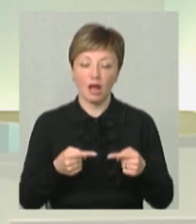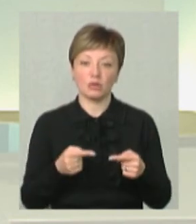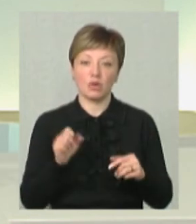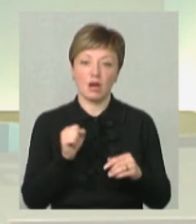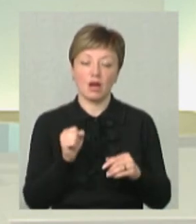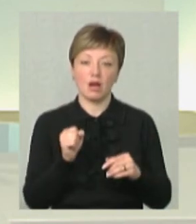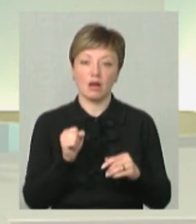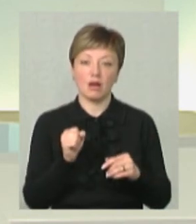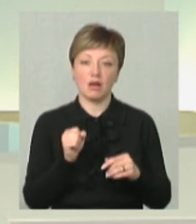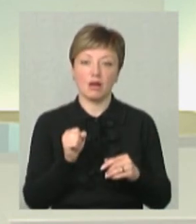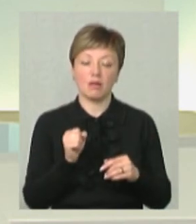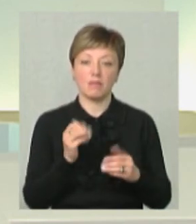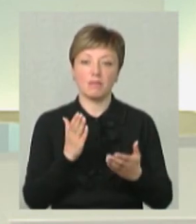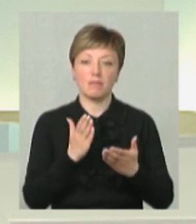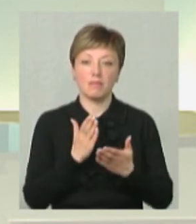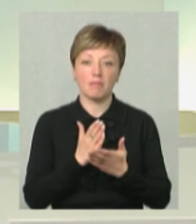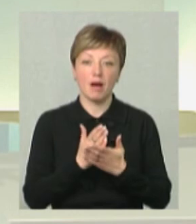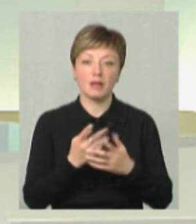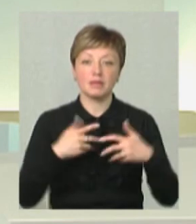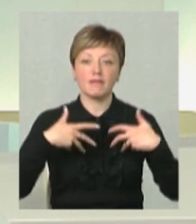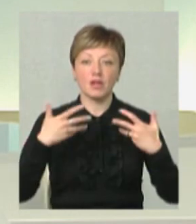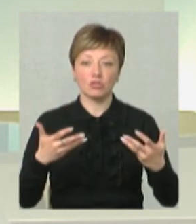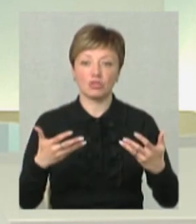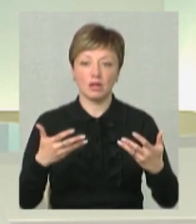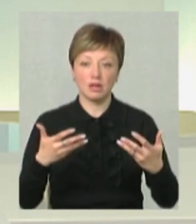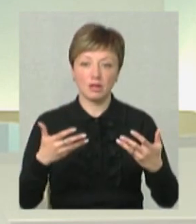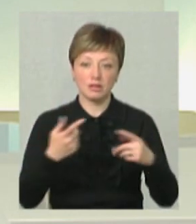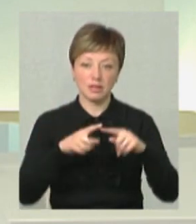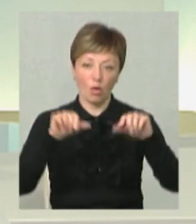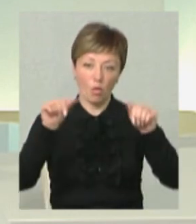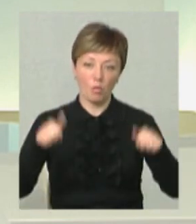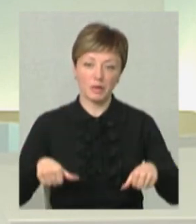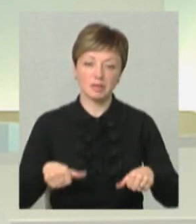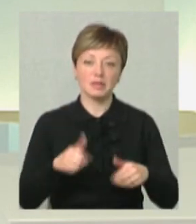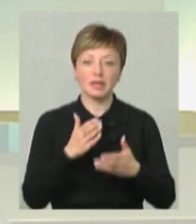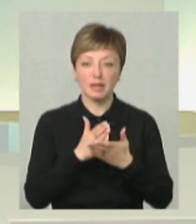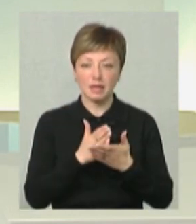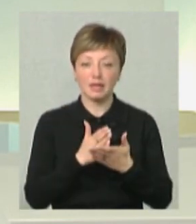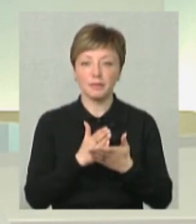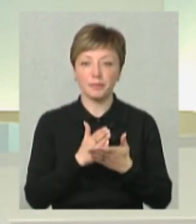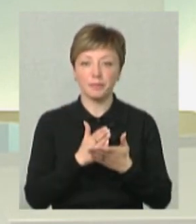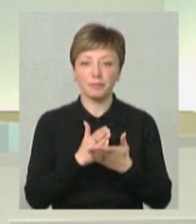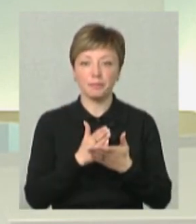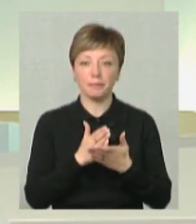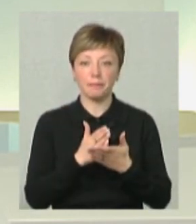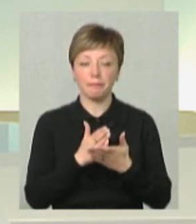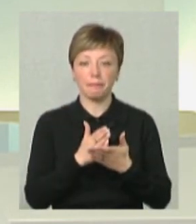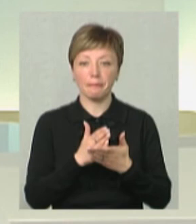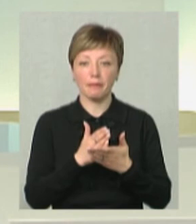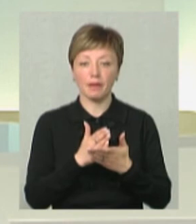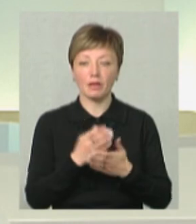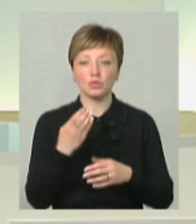як би має цей образ і вона виражає цей образ. Ну, є ж плакати, як і сотні